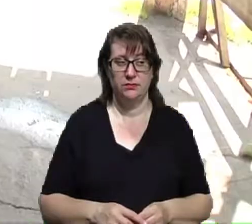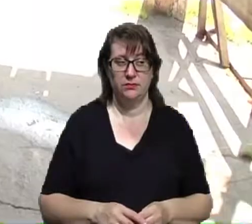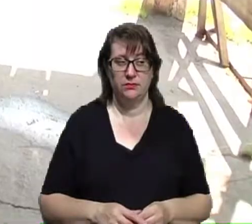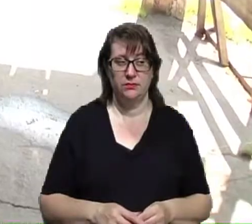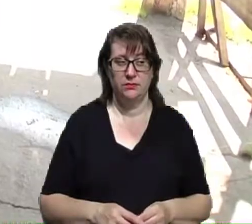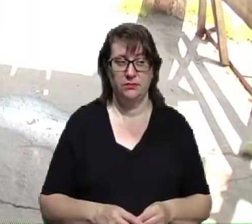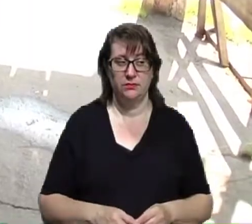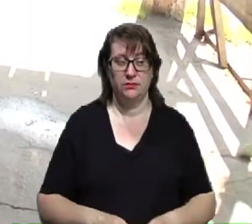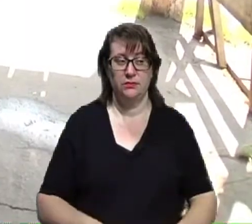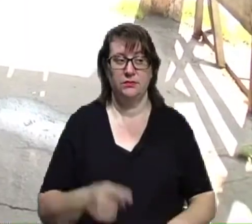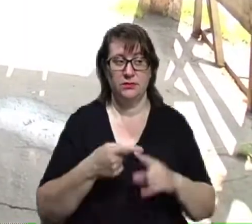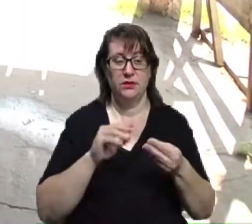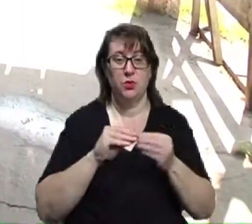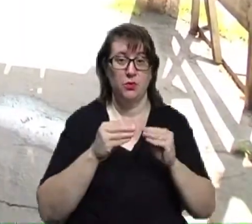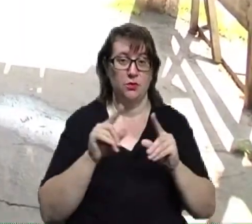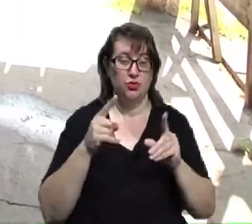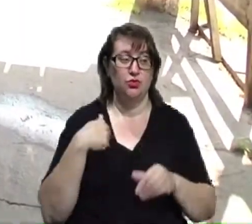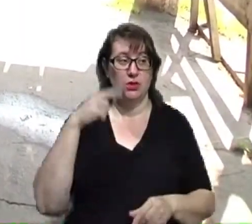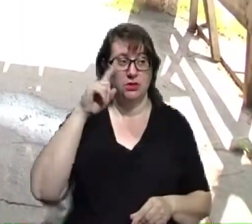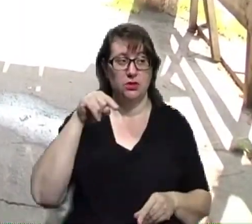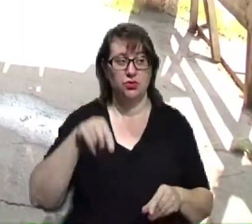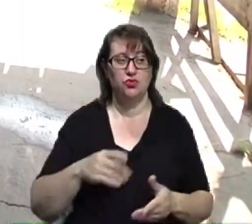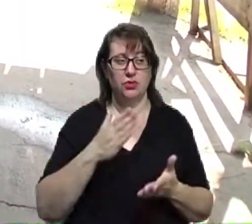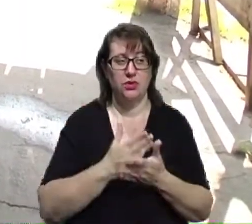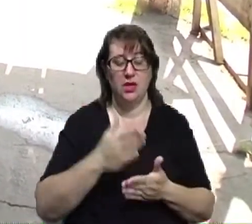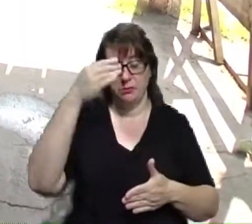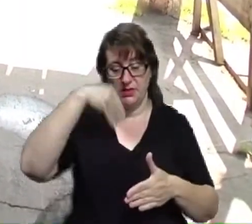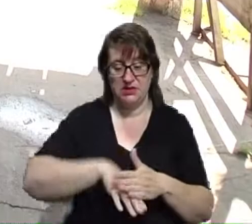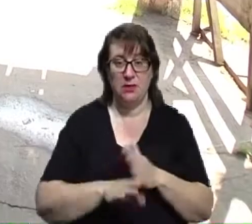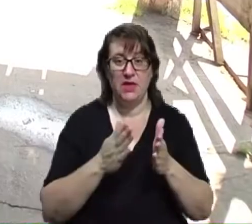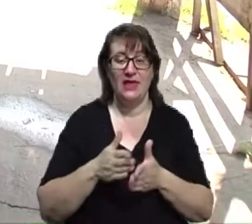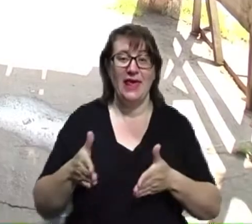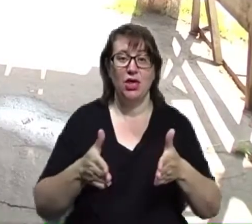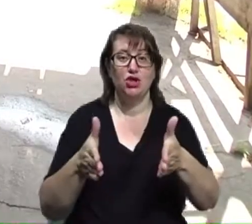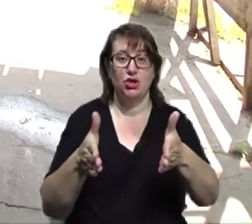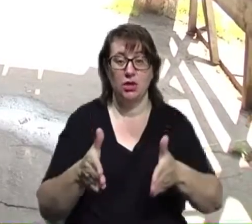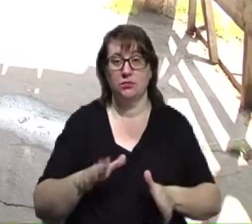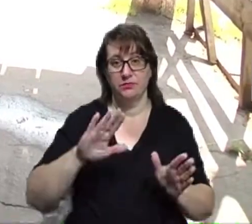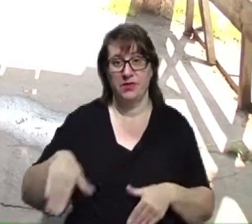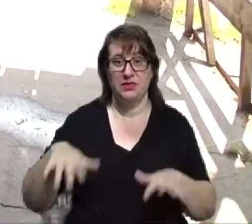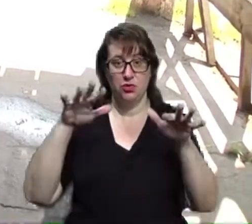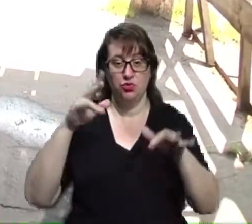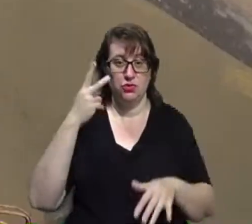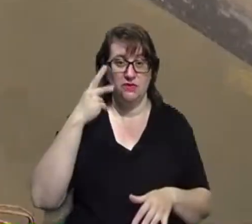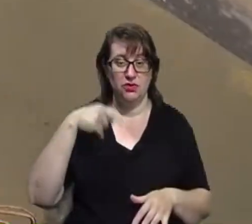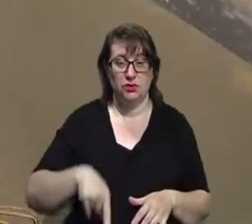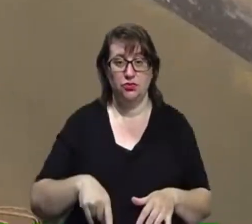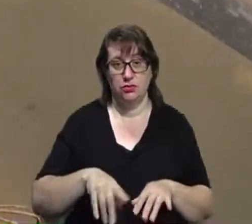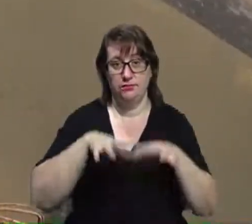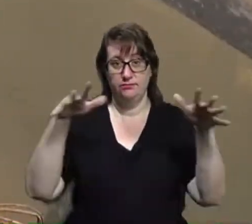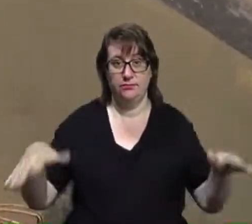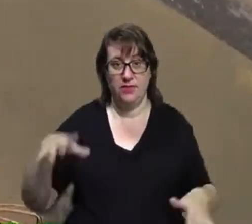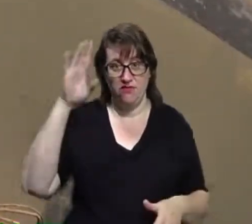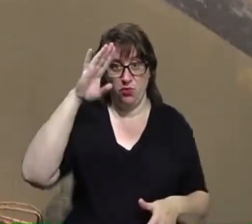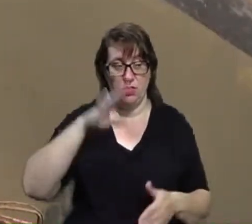Це проблема, тому що я знаю, що тут річка підземна тече, і після дощу завжди тут вода стоїть. Прохожу